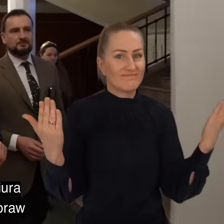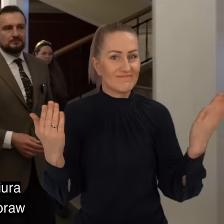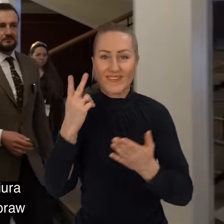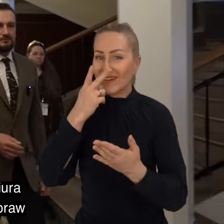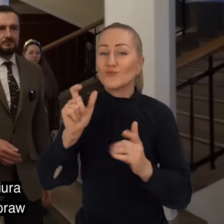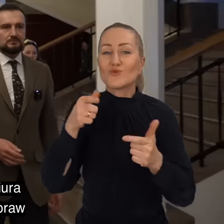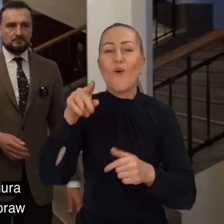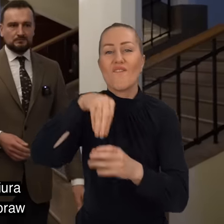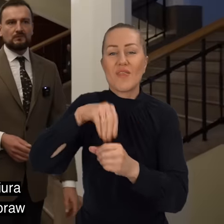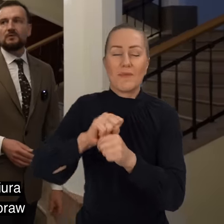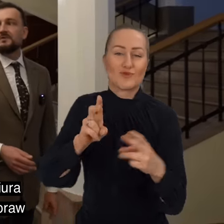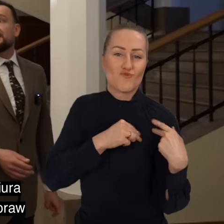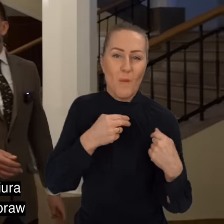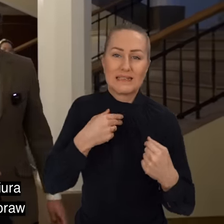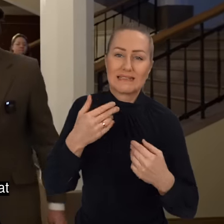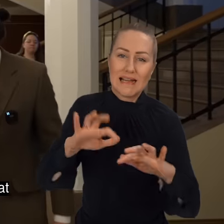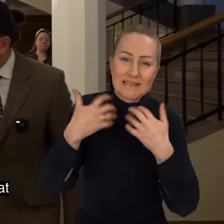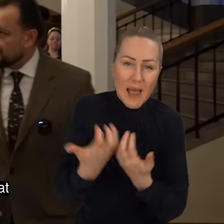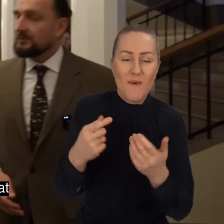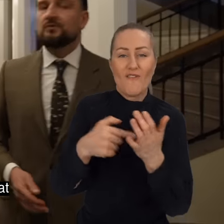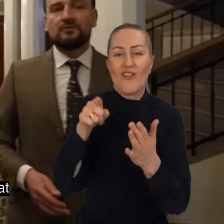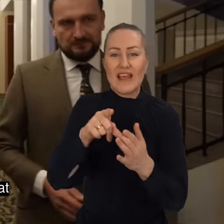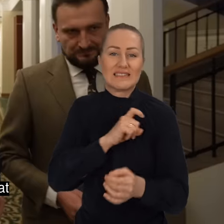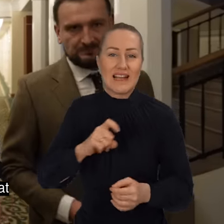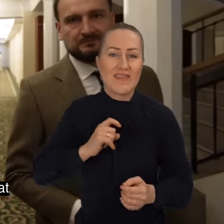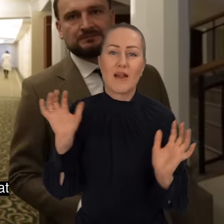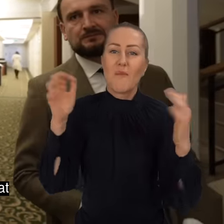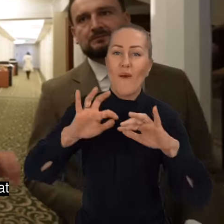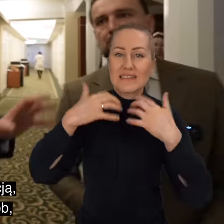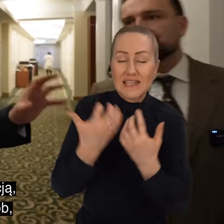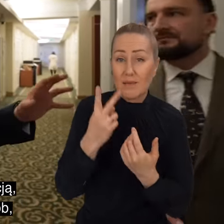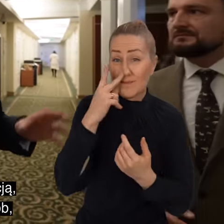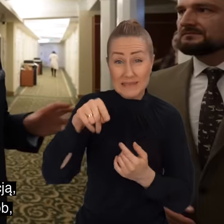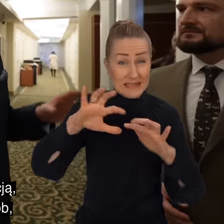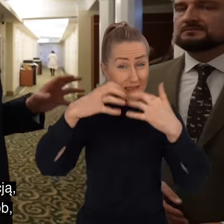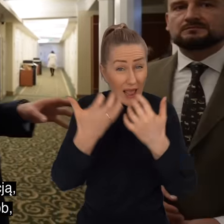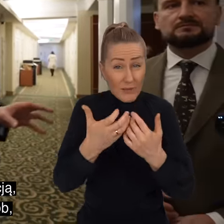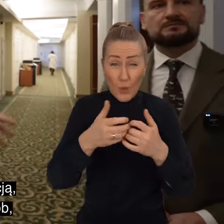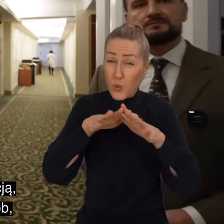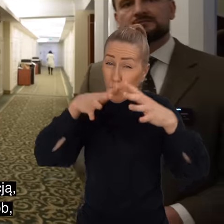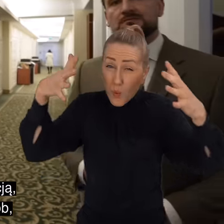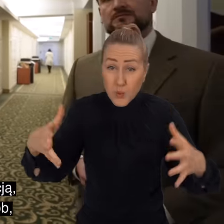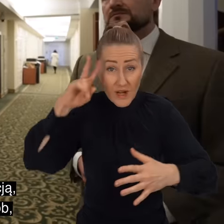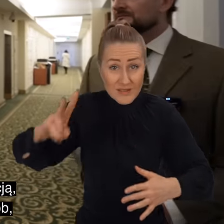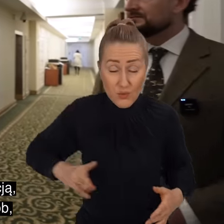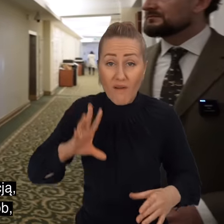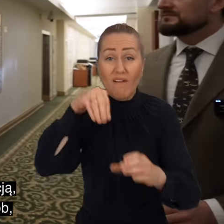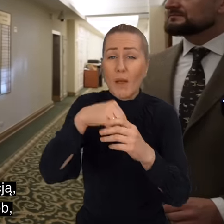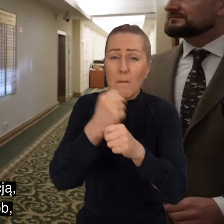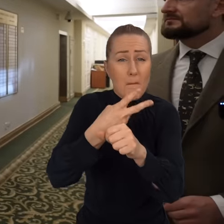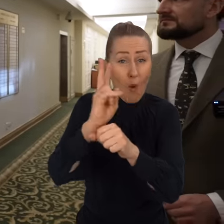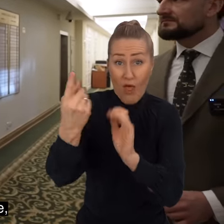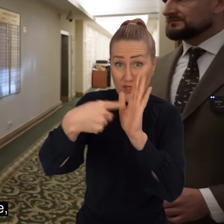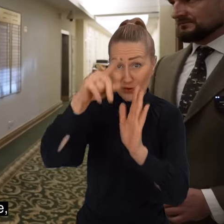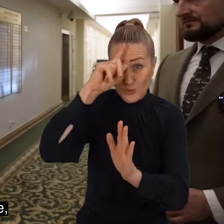komisji sejmowych, biuro spraw zagranicznych, sekretariat posiedzeń sejmu. Sejm jest tak dużą instytucją, zatrudnia ponad tysiąc osób,